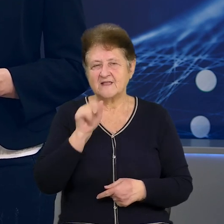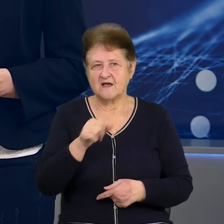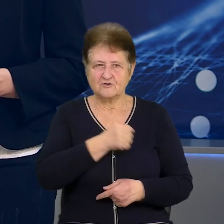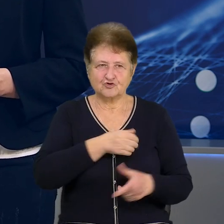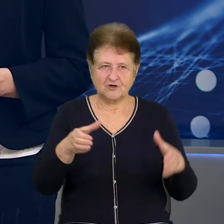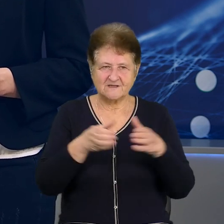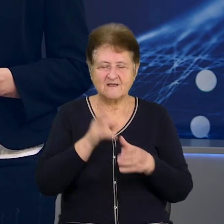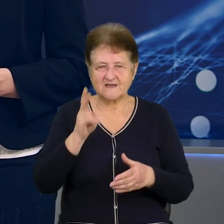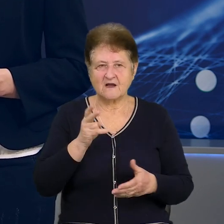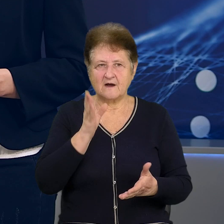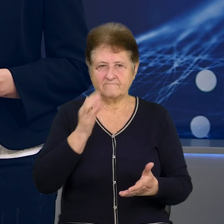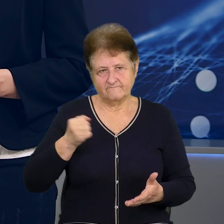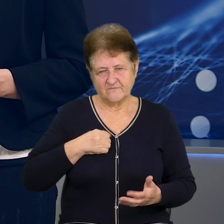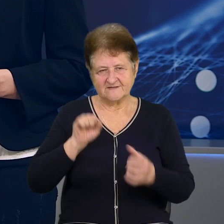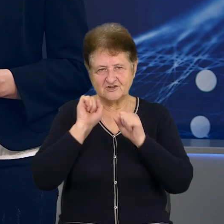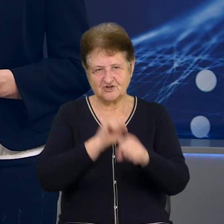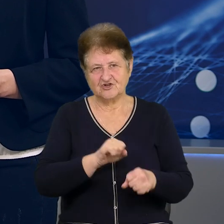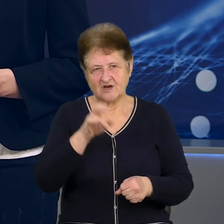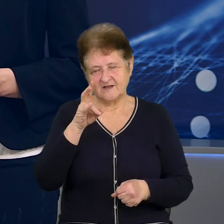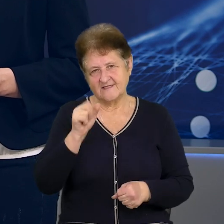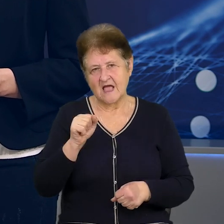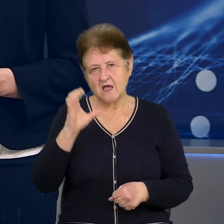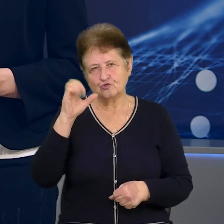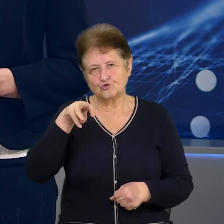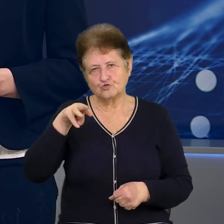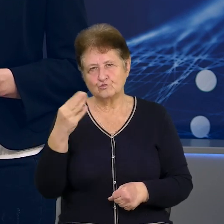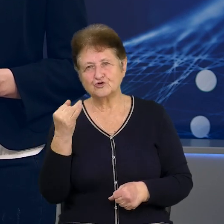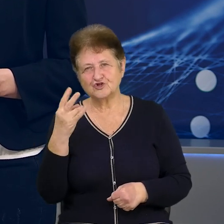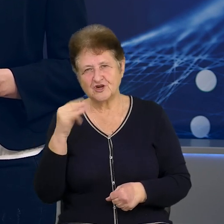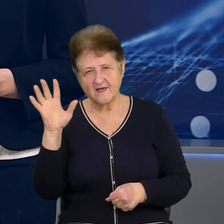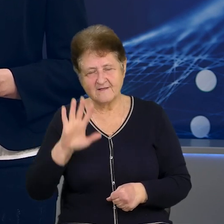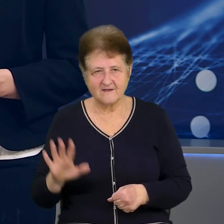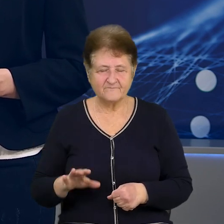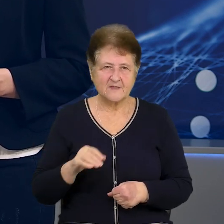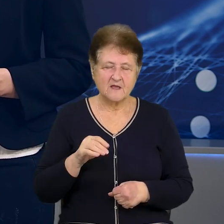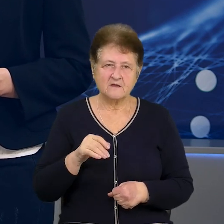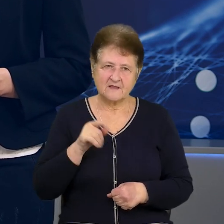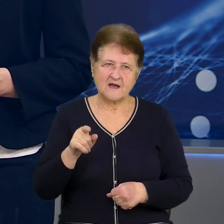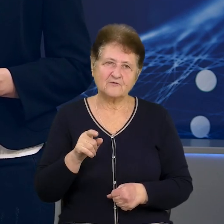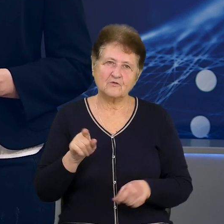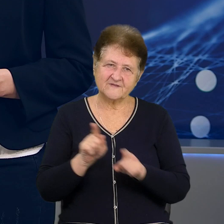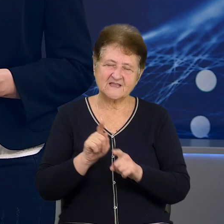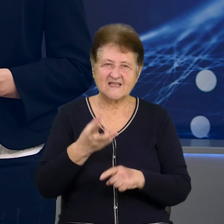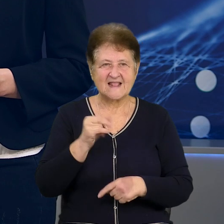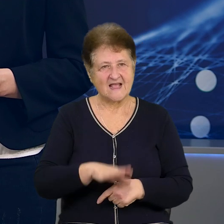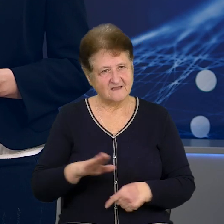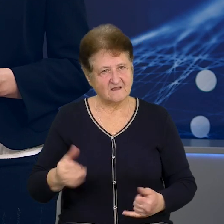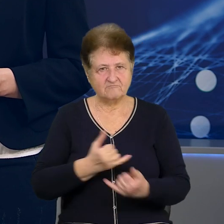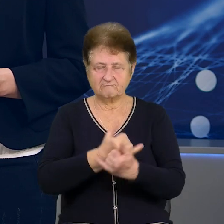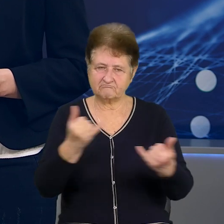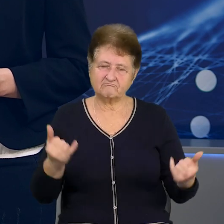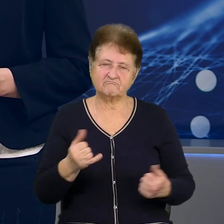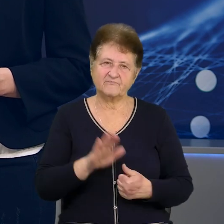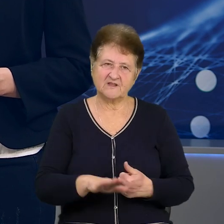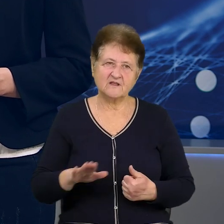службу на сході нашої держави або на прикордоні Сумщини. Разом з тим, для дітлахів таки влаштують скромне святкування. Насамперед, для тих,